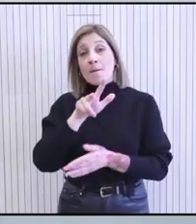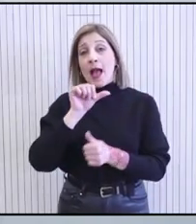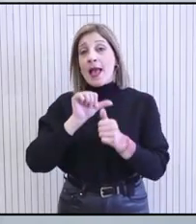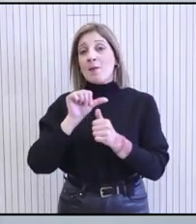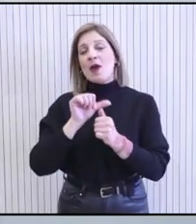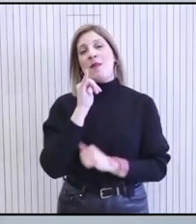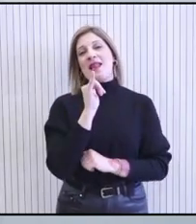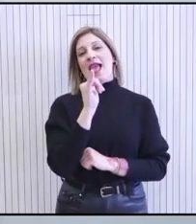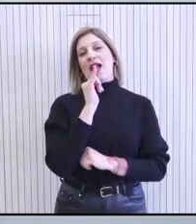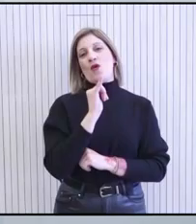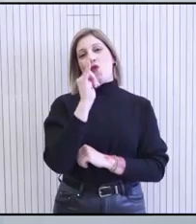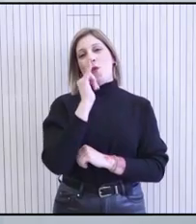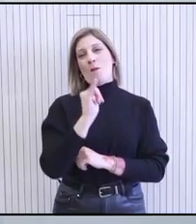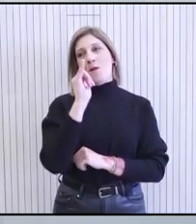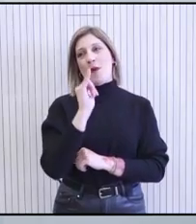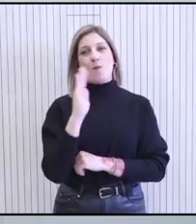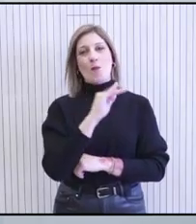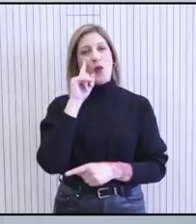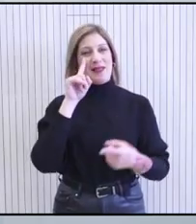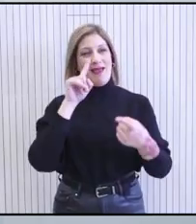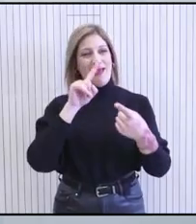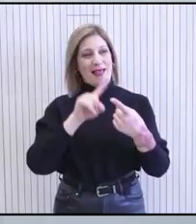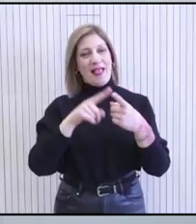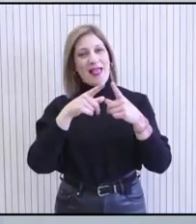Σας ευχαριστώ.